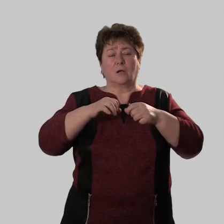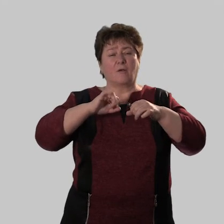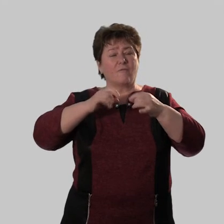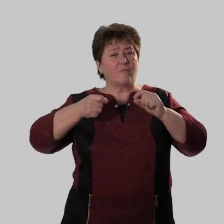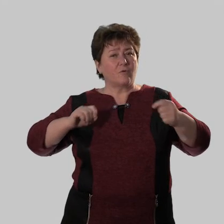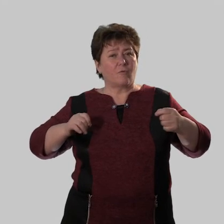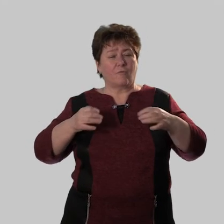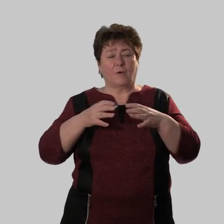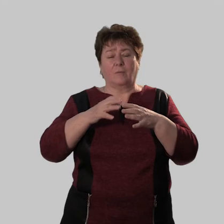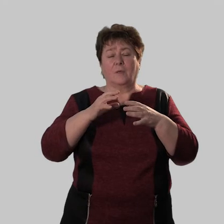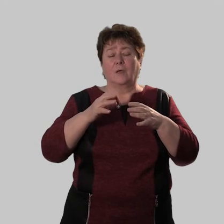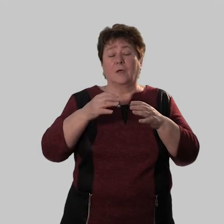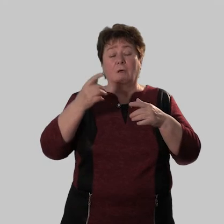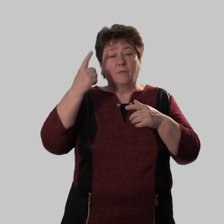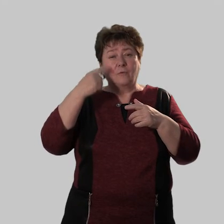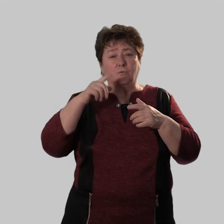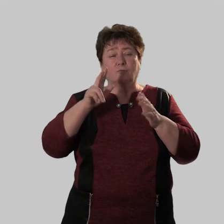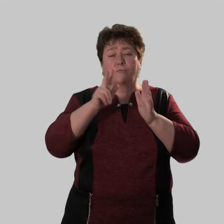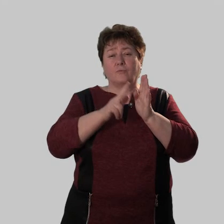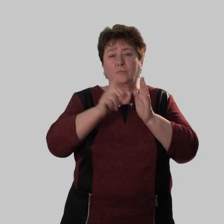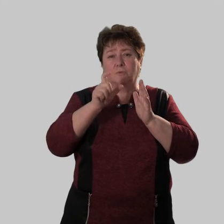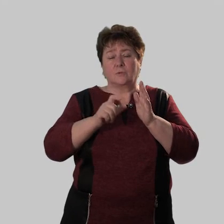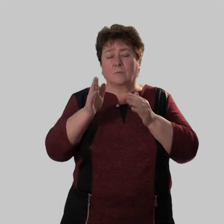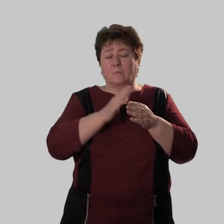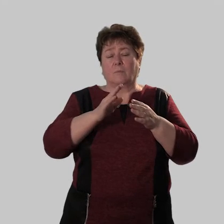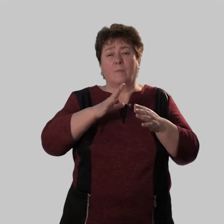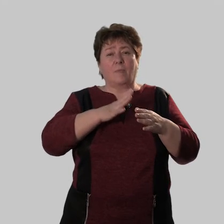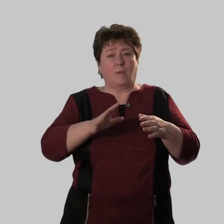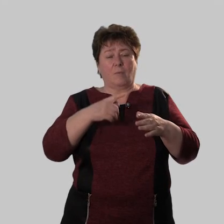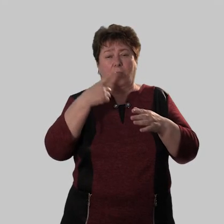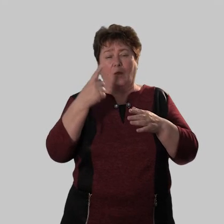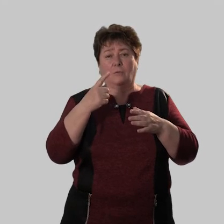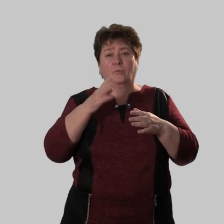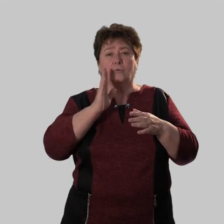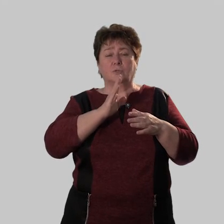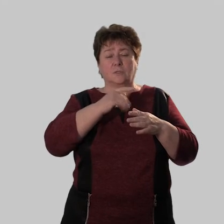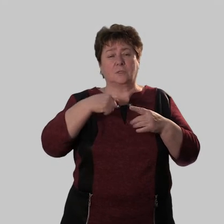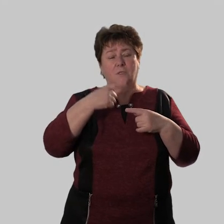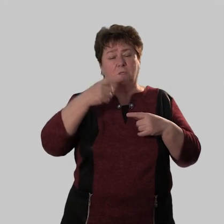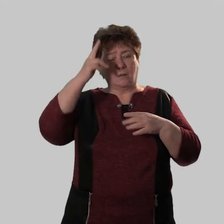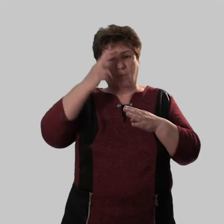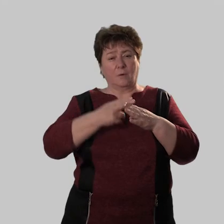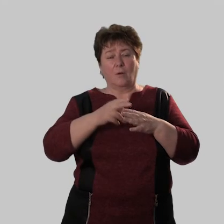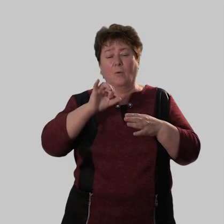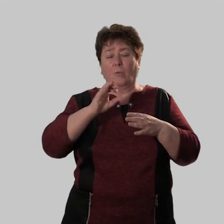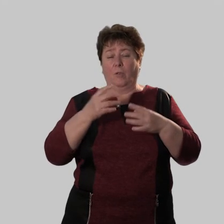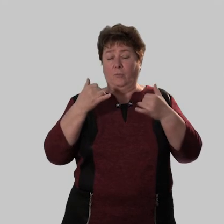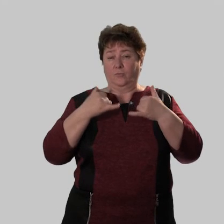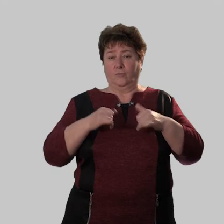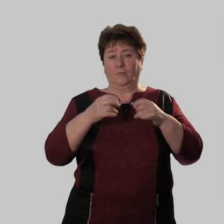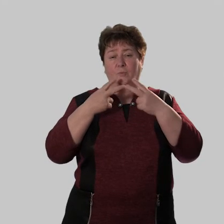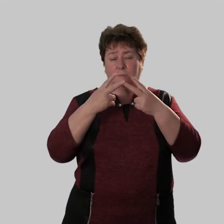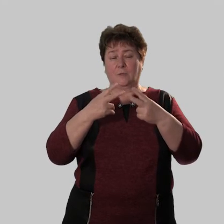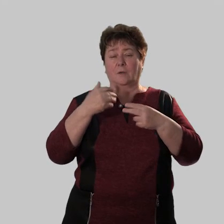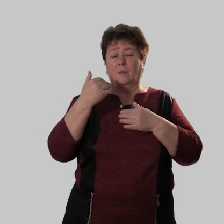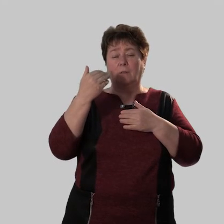уверен что среди восьмерых работавших не было ни одной женщины сказал брат улан